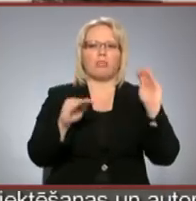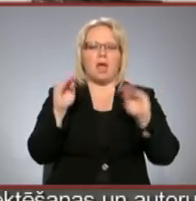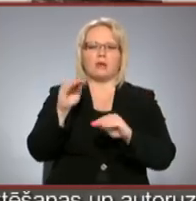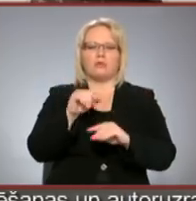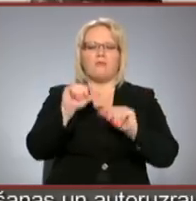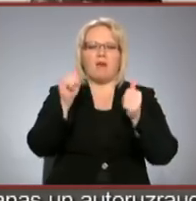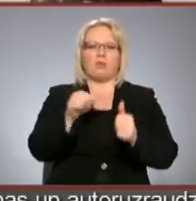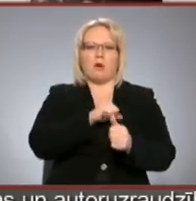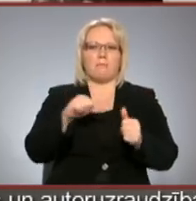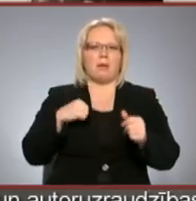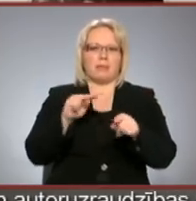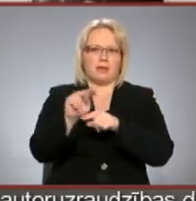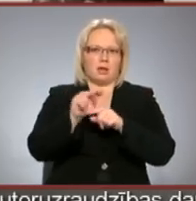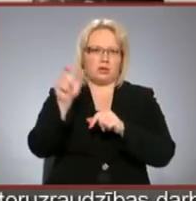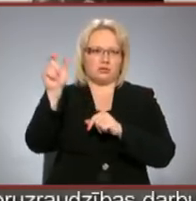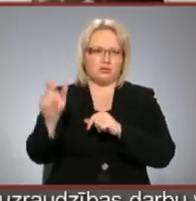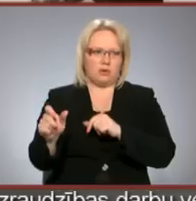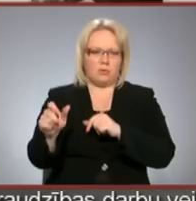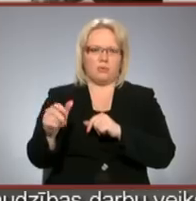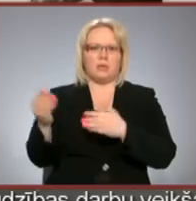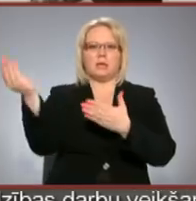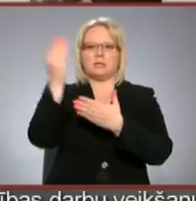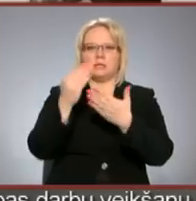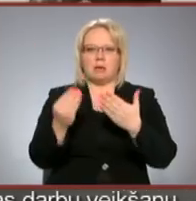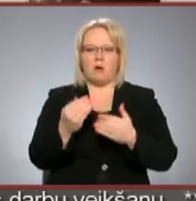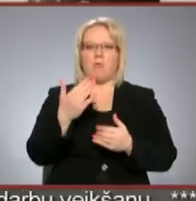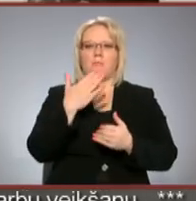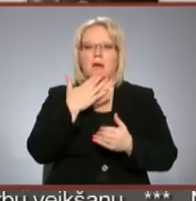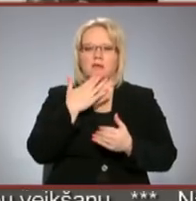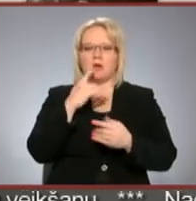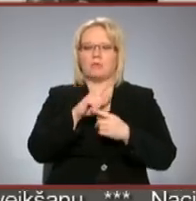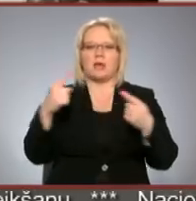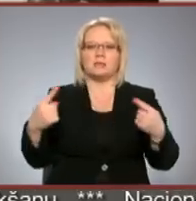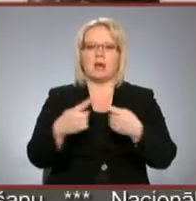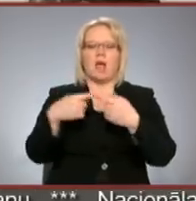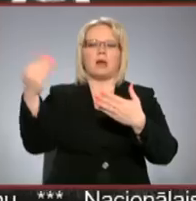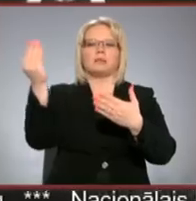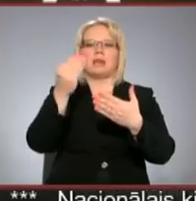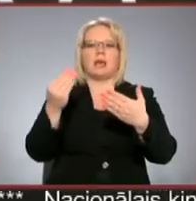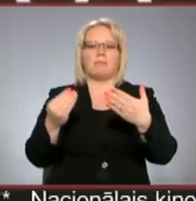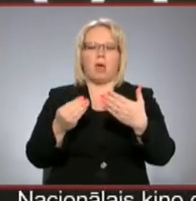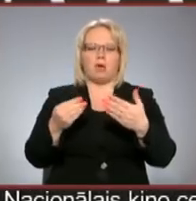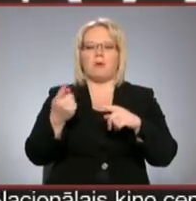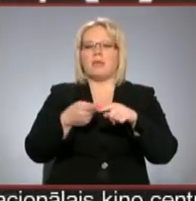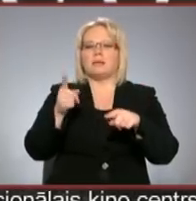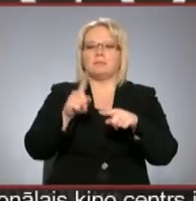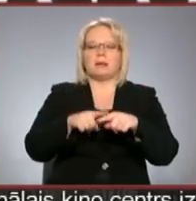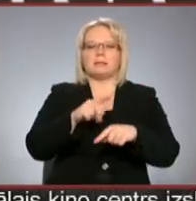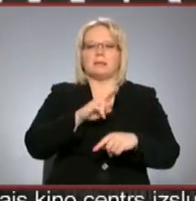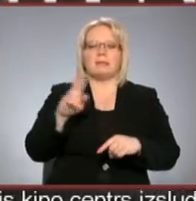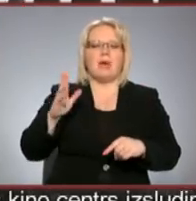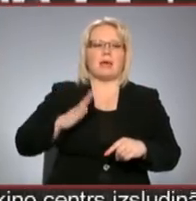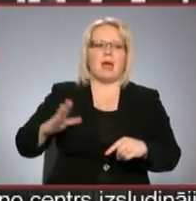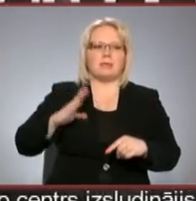pat režisora. Labi zīmējumu un pasaka, kāpēc uzraksts nesakrīt ar zīmējumu. Tas pats negaidītākais